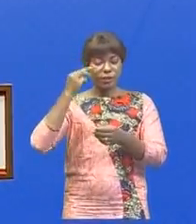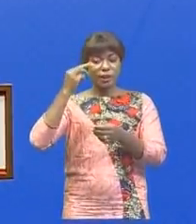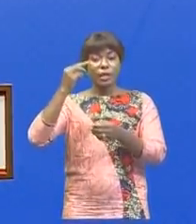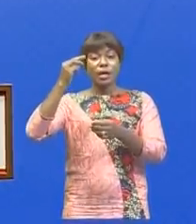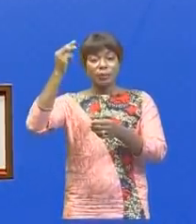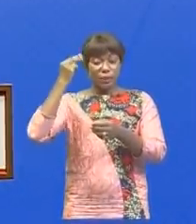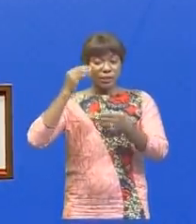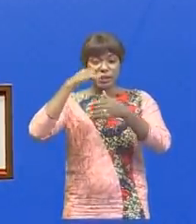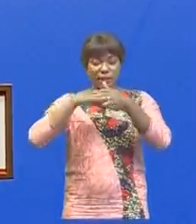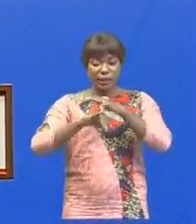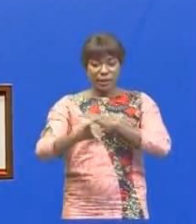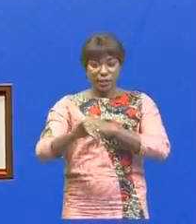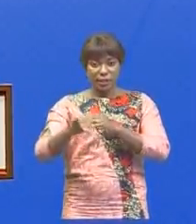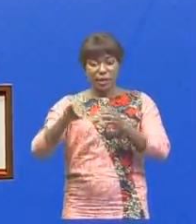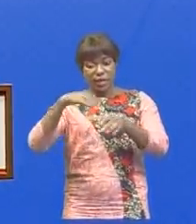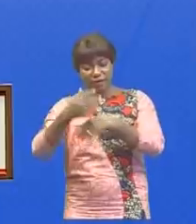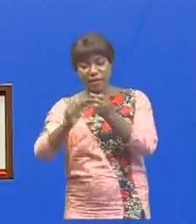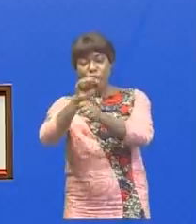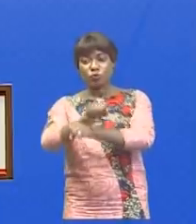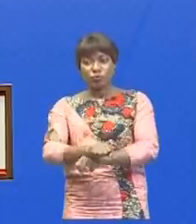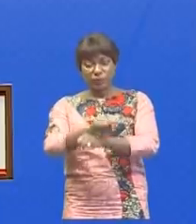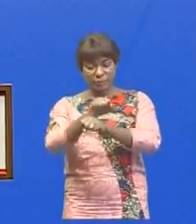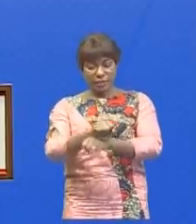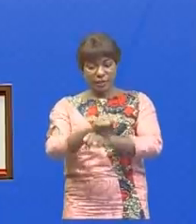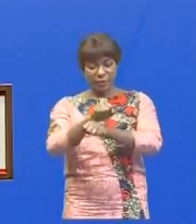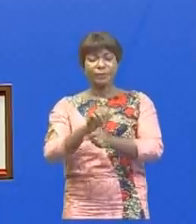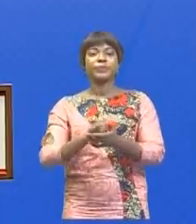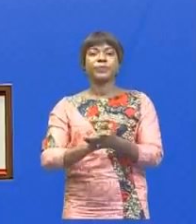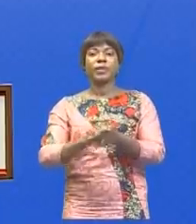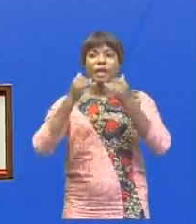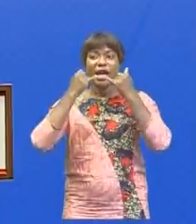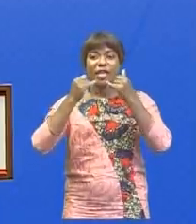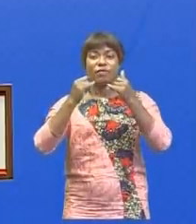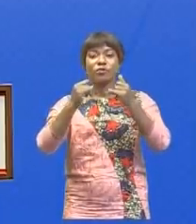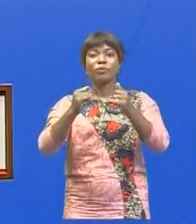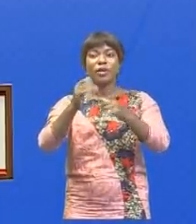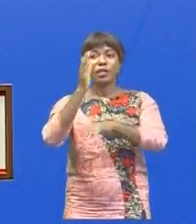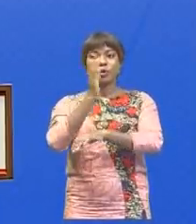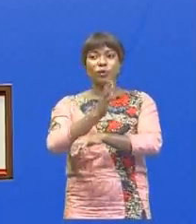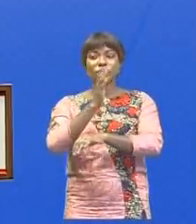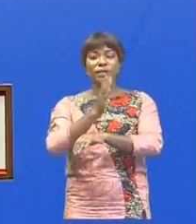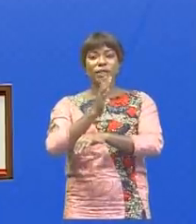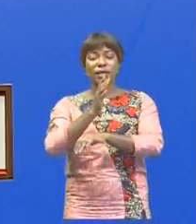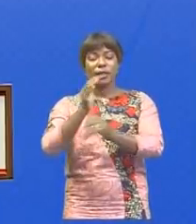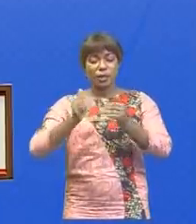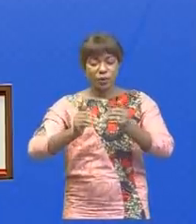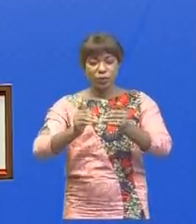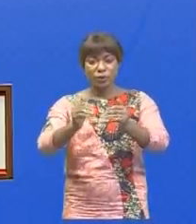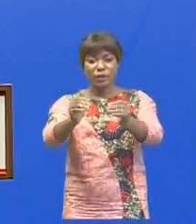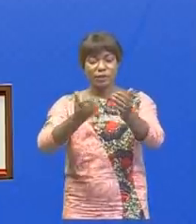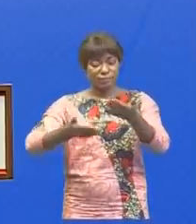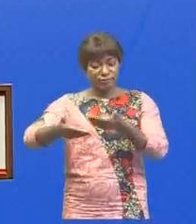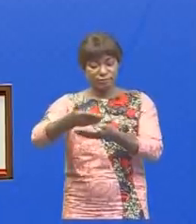'Intérieur, décentralisation et affaires coutumières, a informé le Conseil de la poursuite du retour